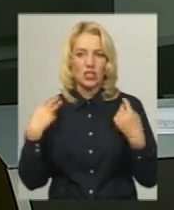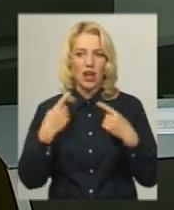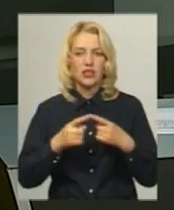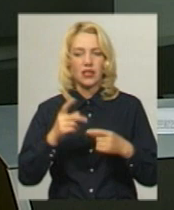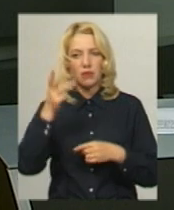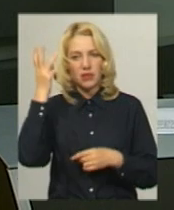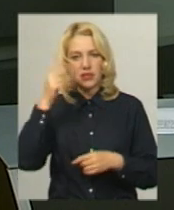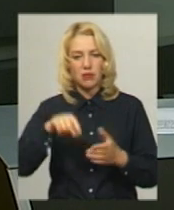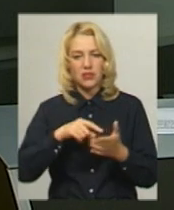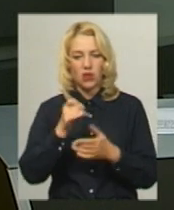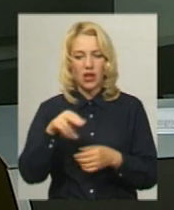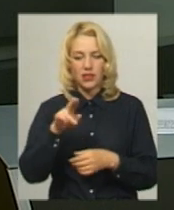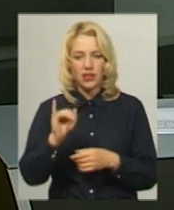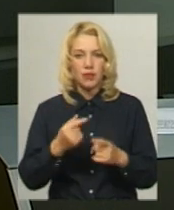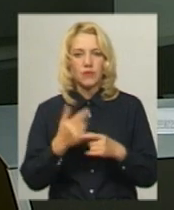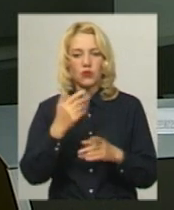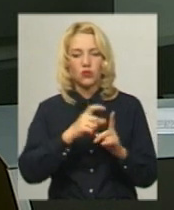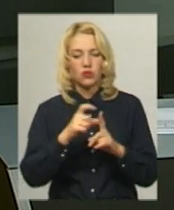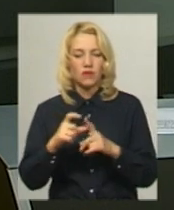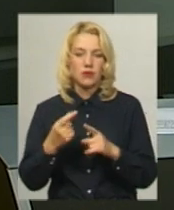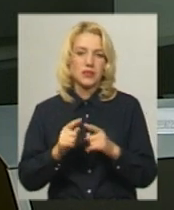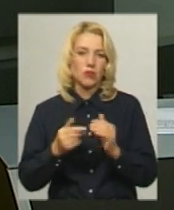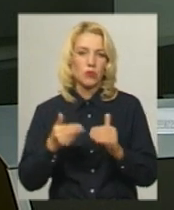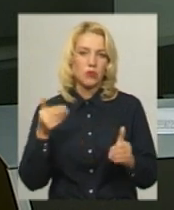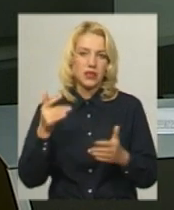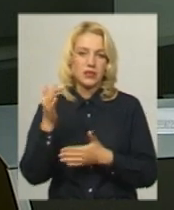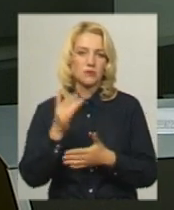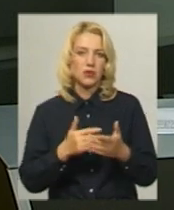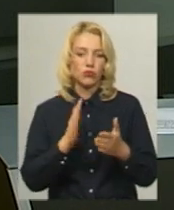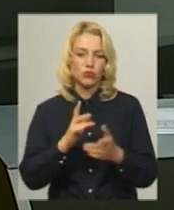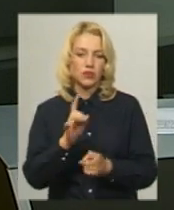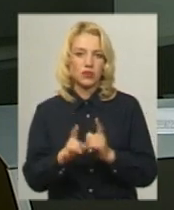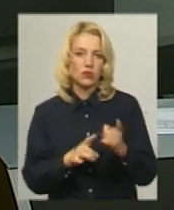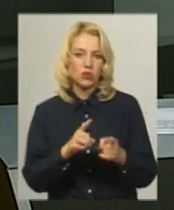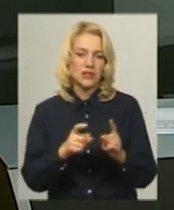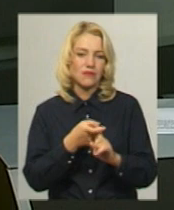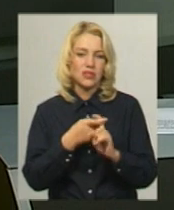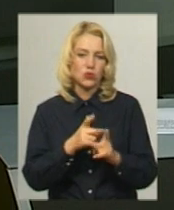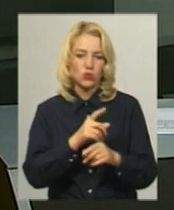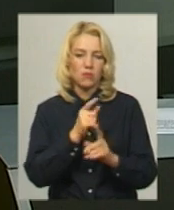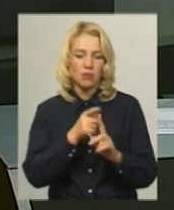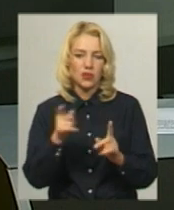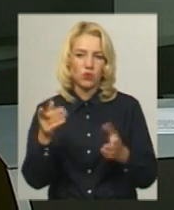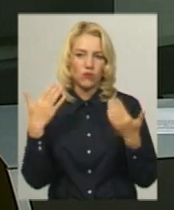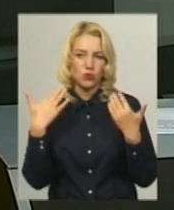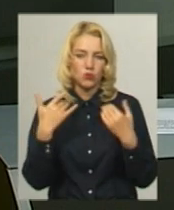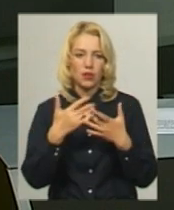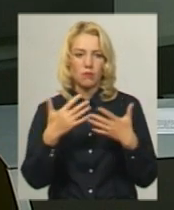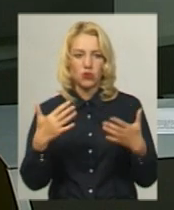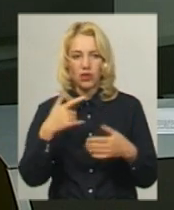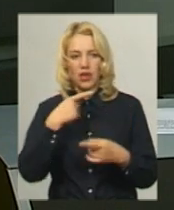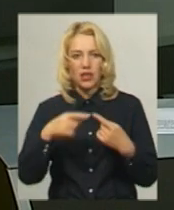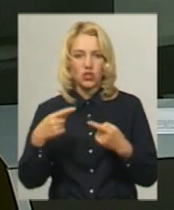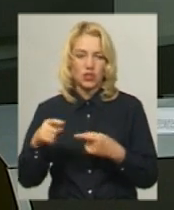міської ради Олег Торкало. За його словами, це попередній список, він буде змінюватись у зв'язку з періодом відпусток та багатьох інших